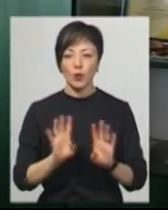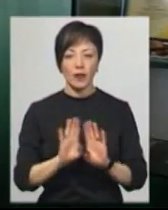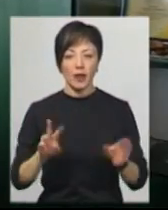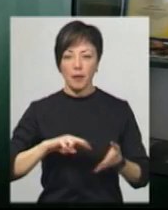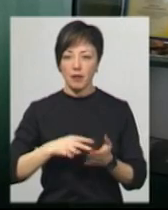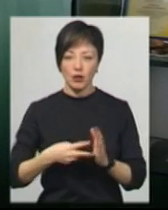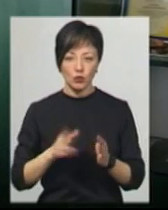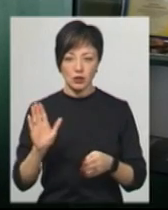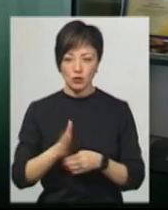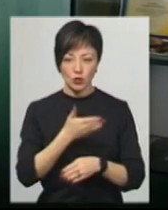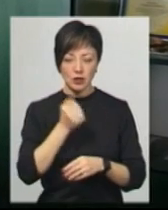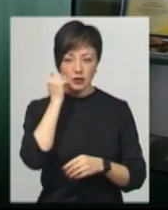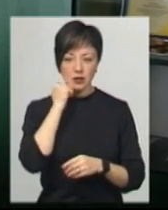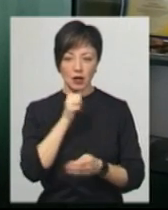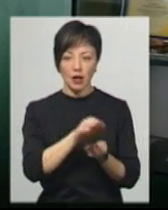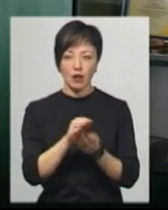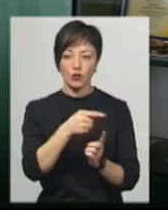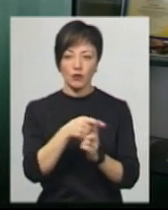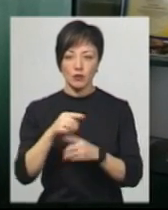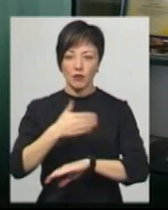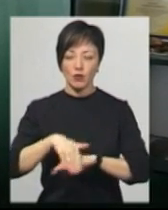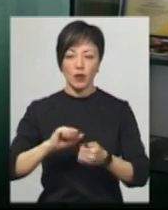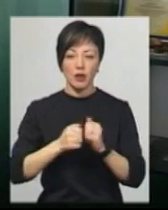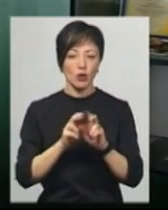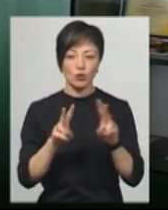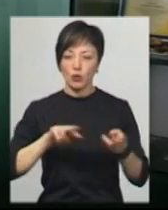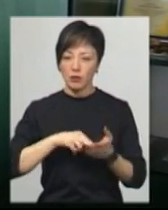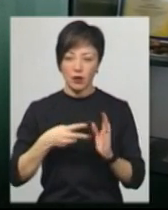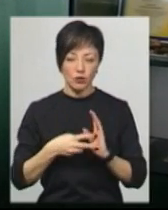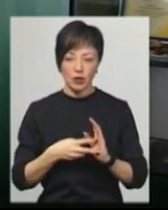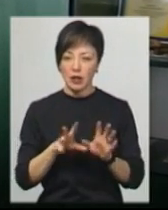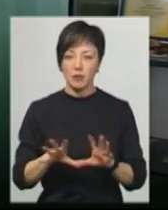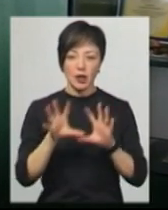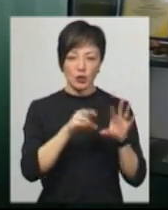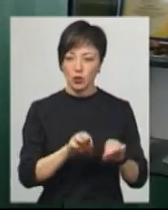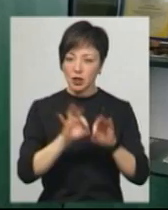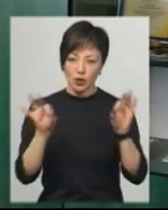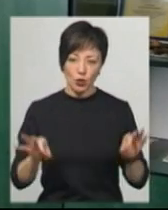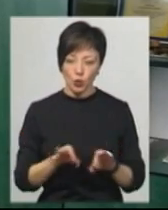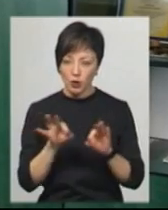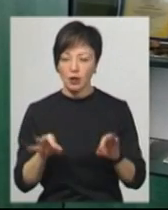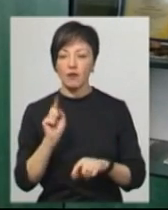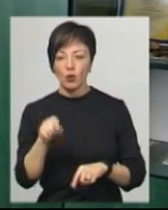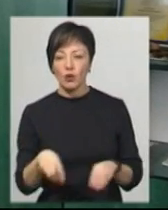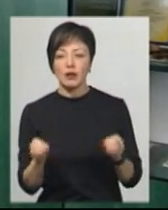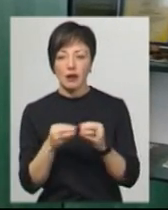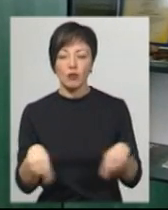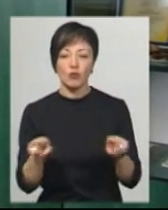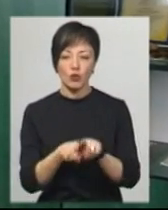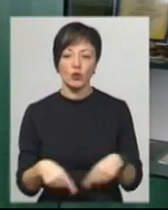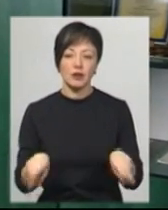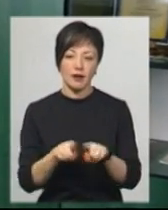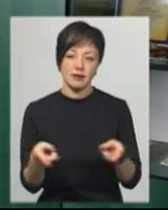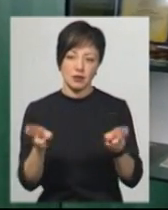зносити старе кладовище по вулиці Кам'янецьк, ніхто його не планує ні переносити нікуди. Воно як там було, так воно